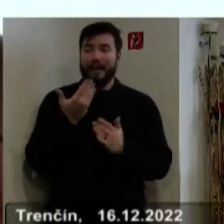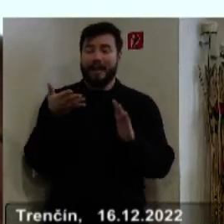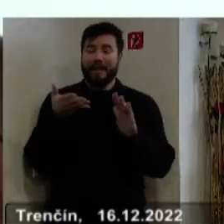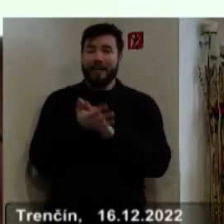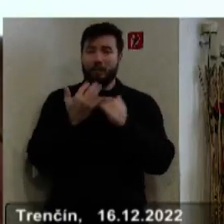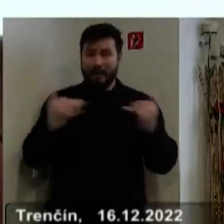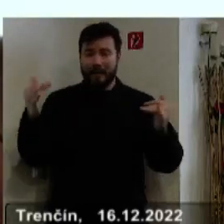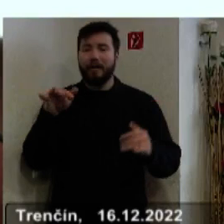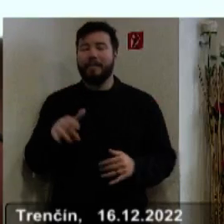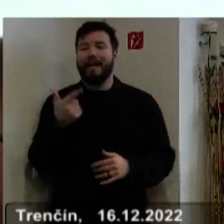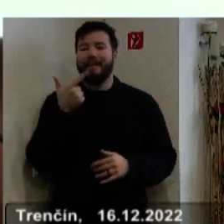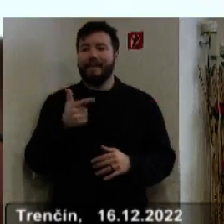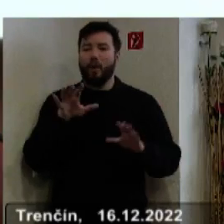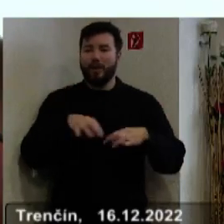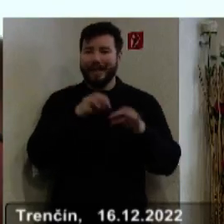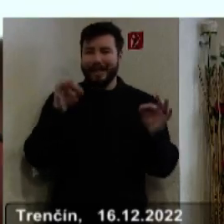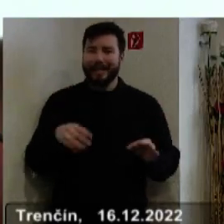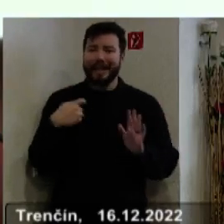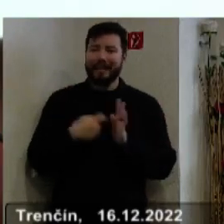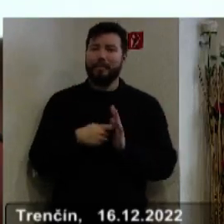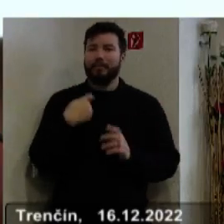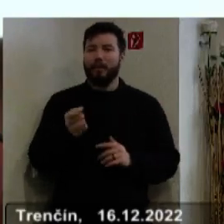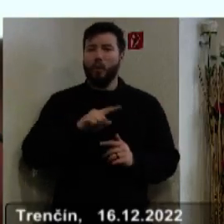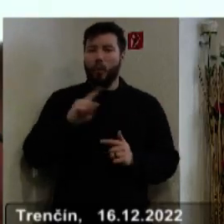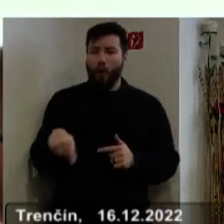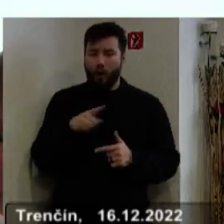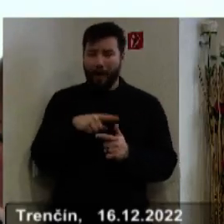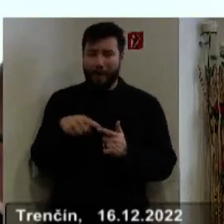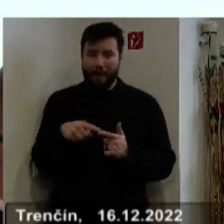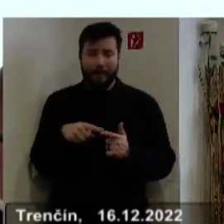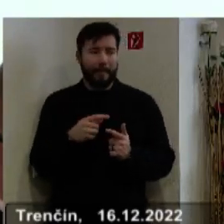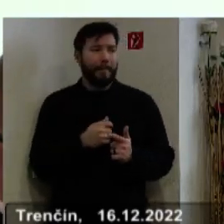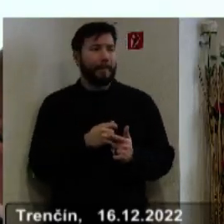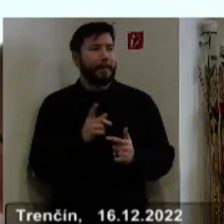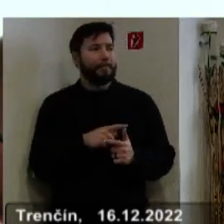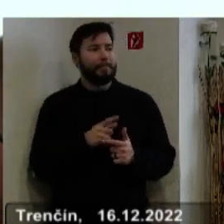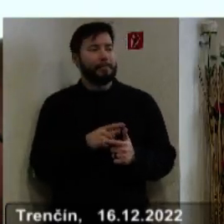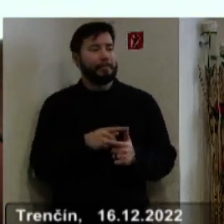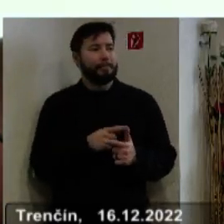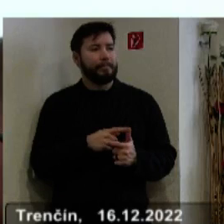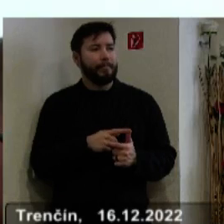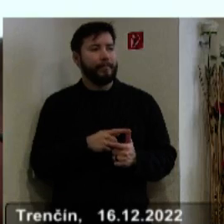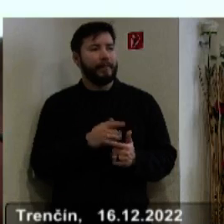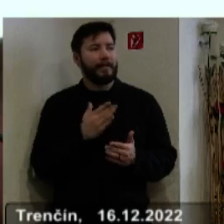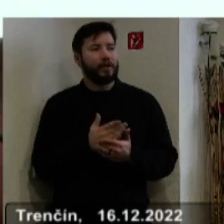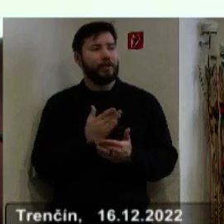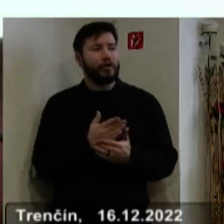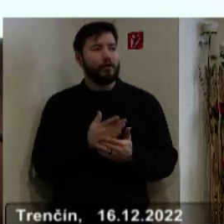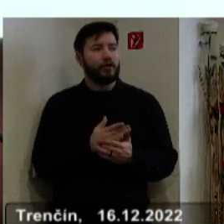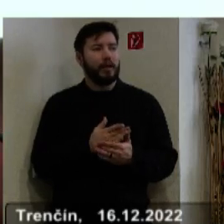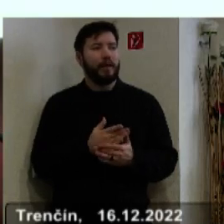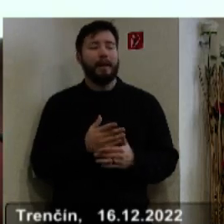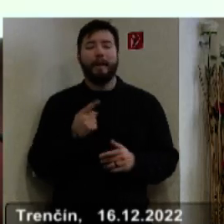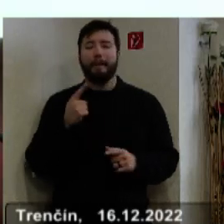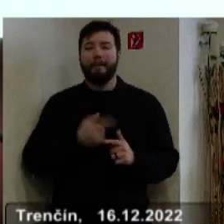ukladať sa uznesenia. Jedno je predkladať vždy pôročne k